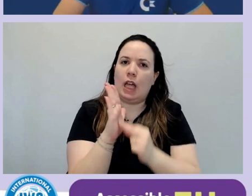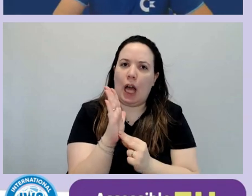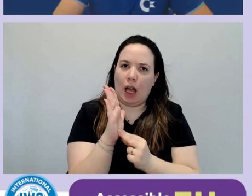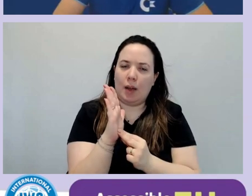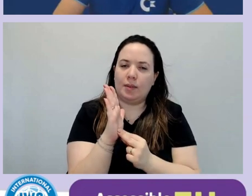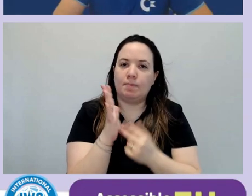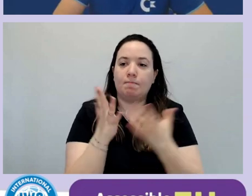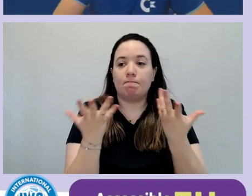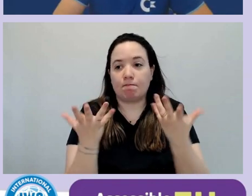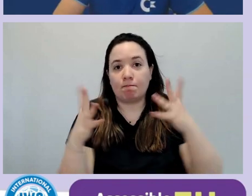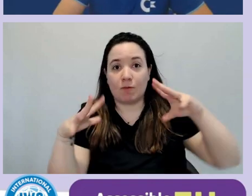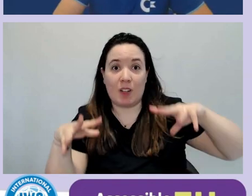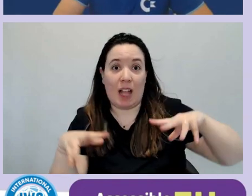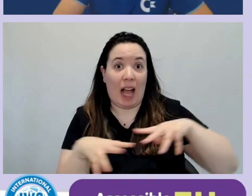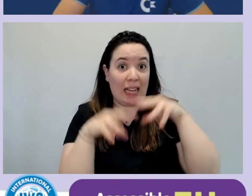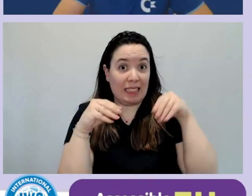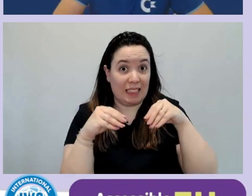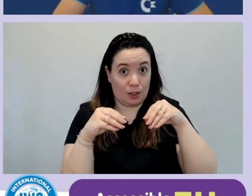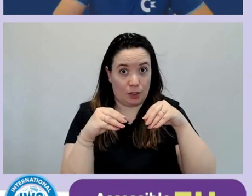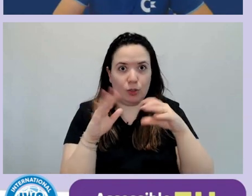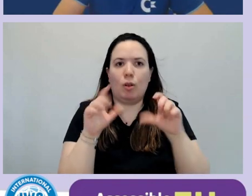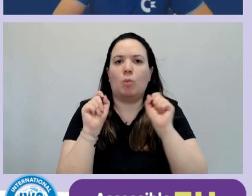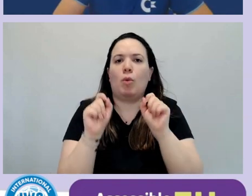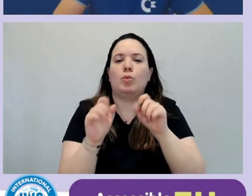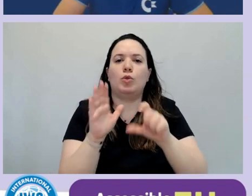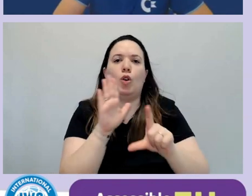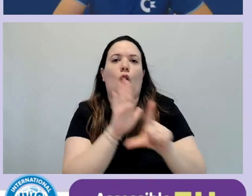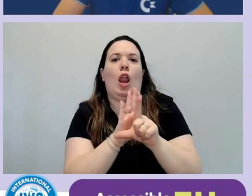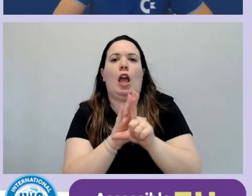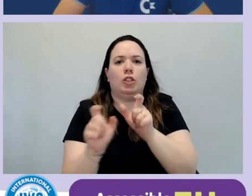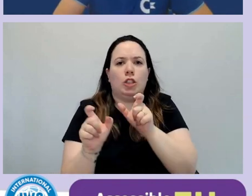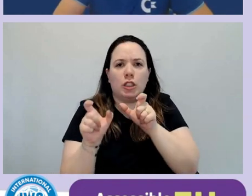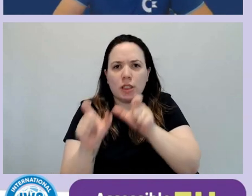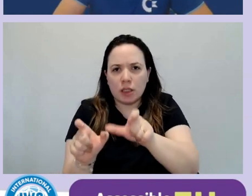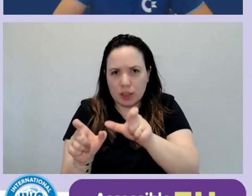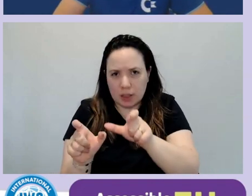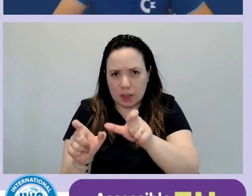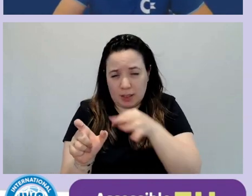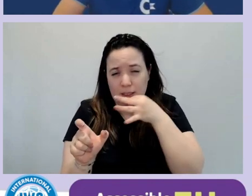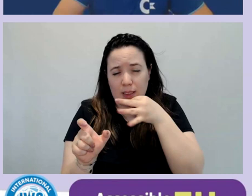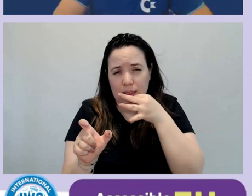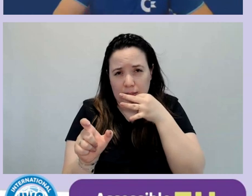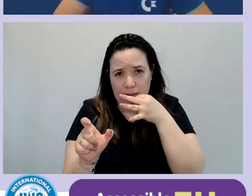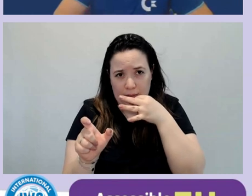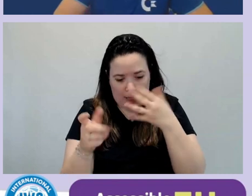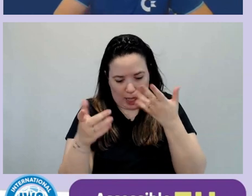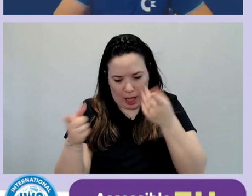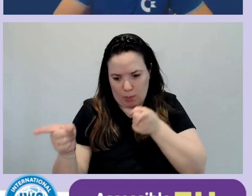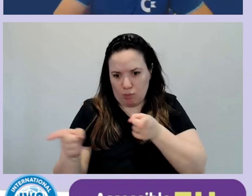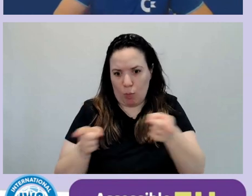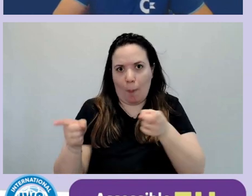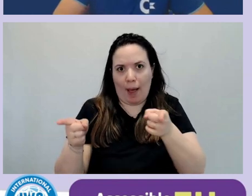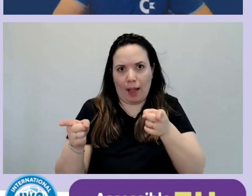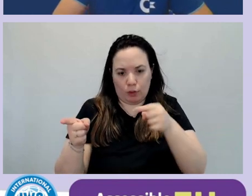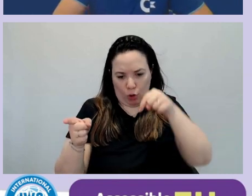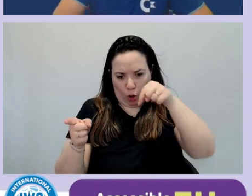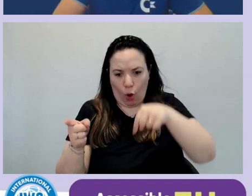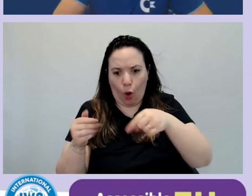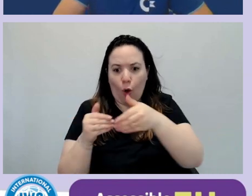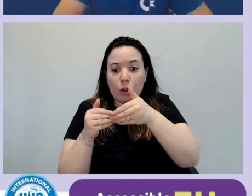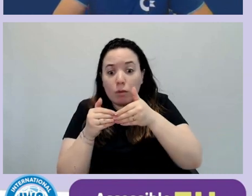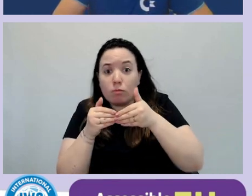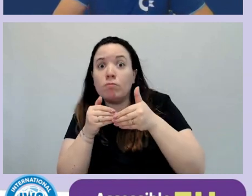All'inizio diciamo dagli obblighi normativi, quindi cosa ci capiterà, cosa ci sta già capitando anche a vostra